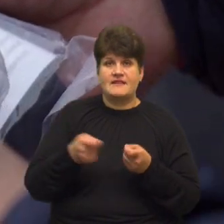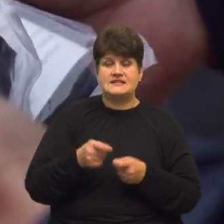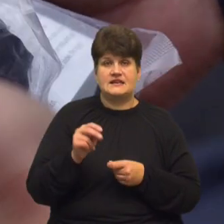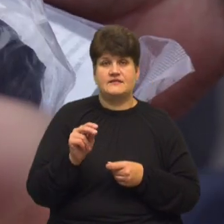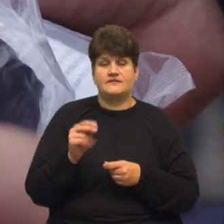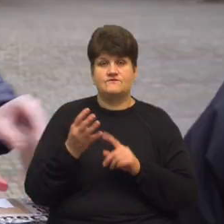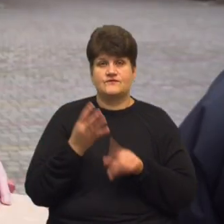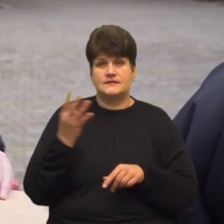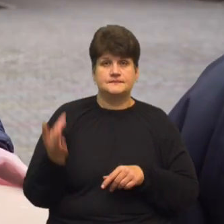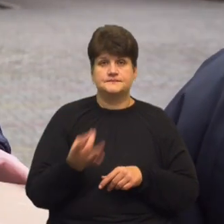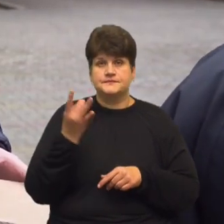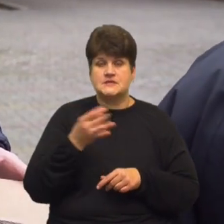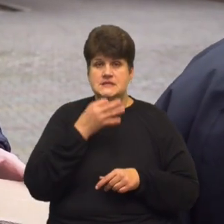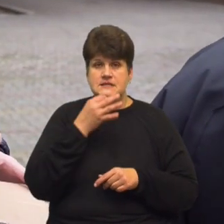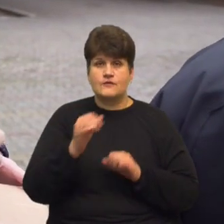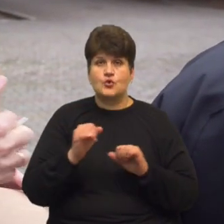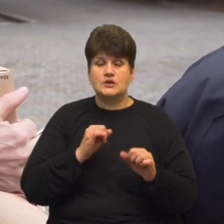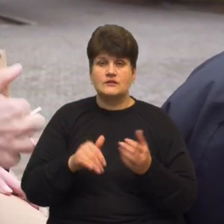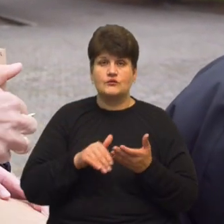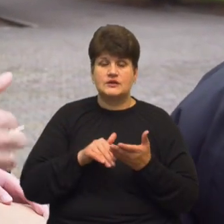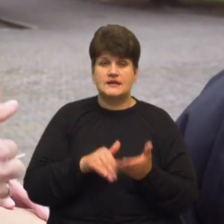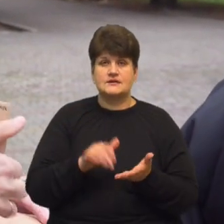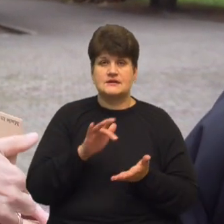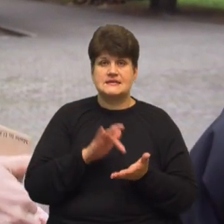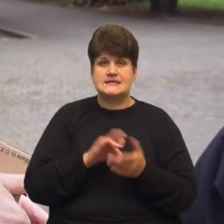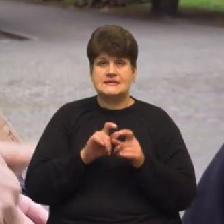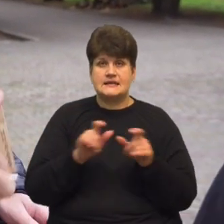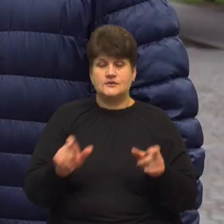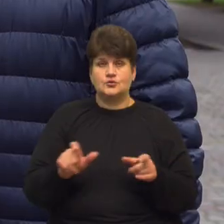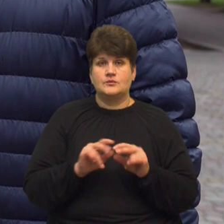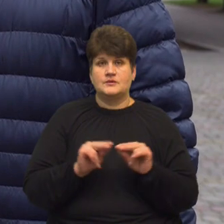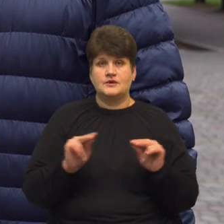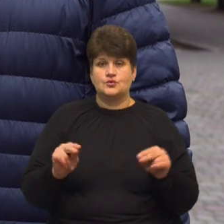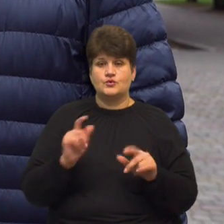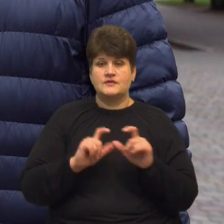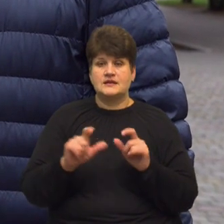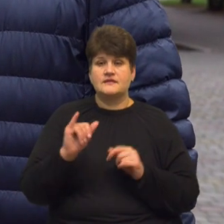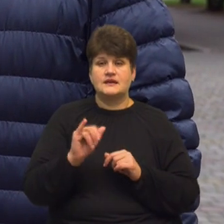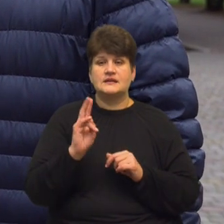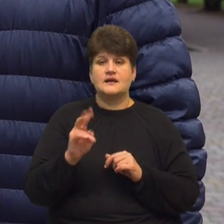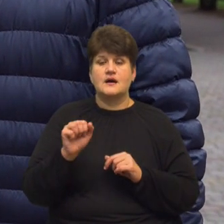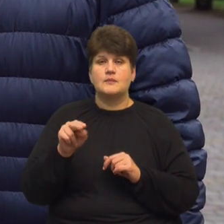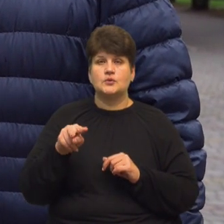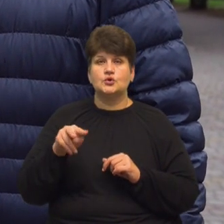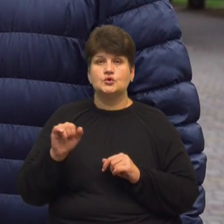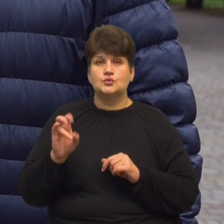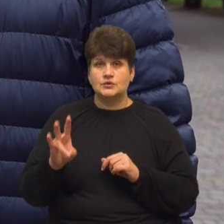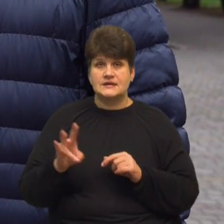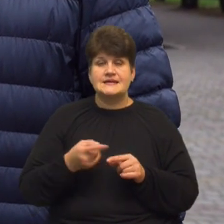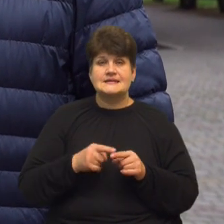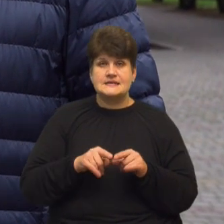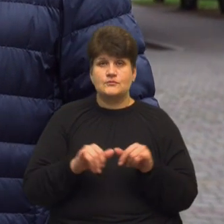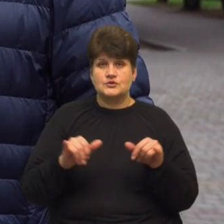розповідає координатор волонтерського центру педуніверситету Іван Каплун. Найпоширенішими видами цієї допомоги є